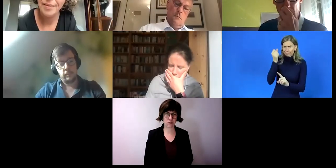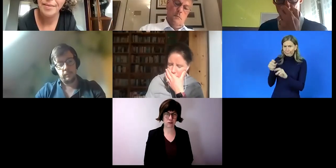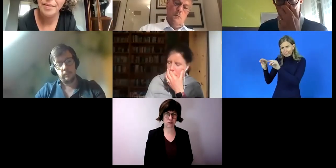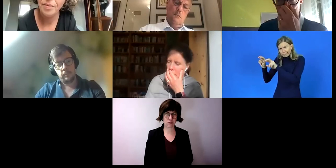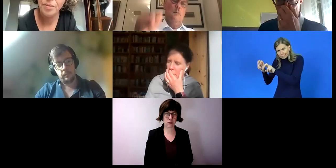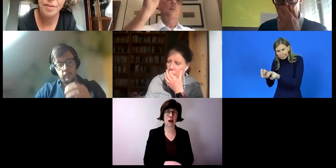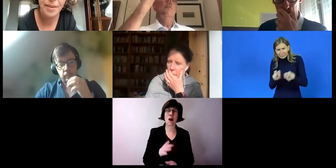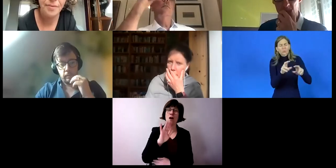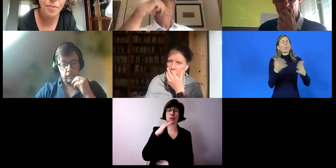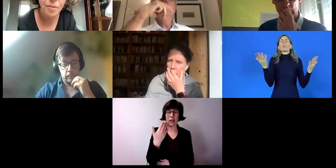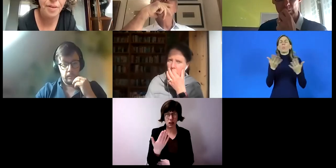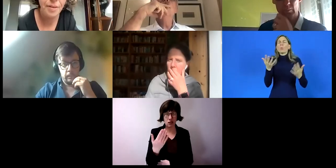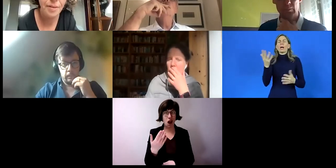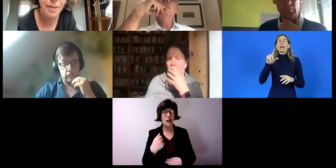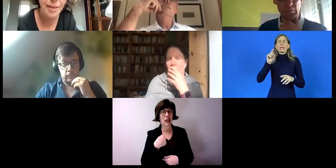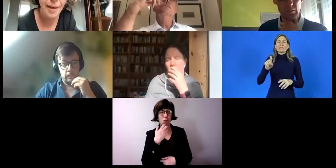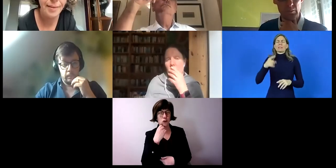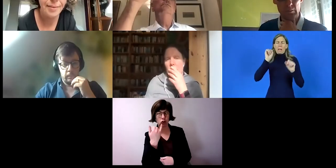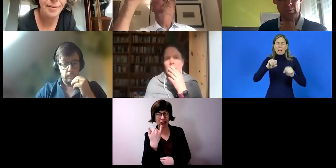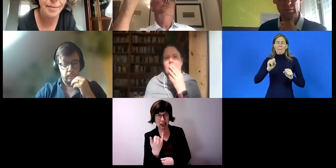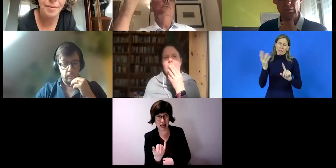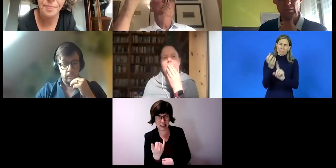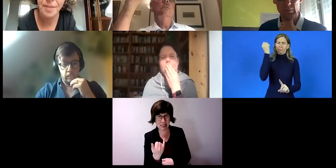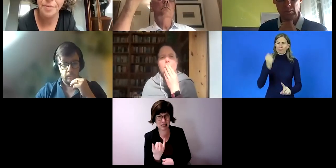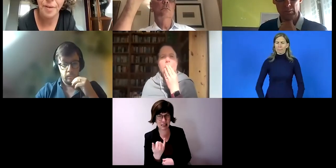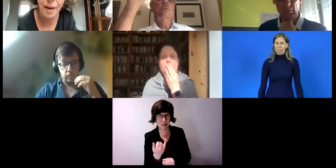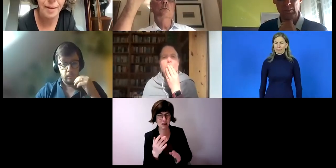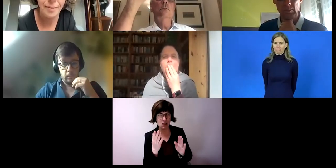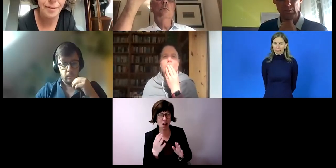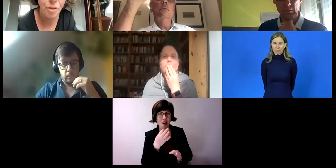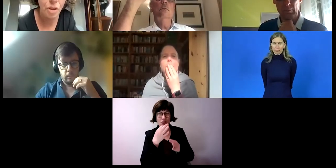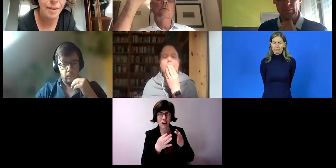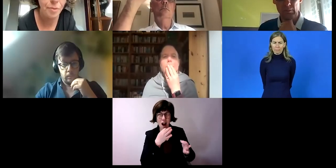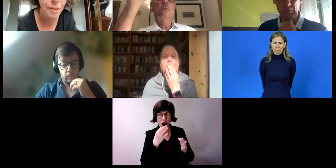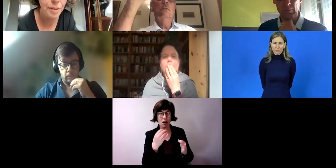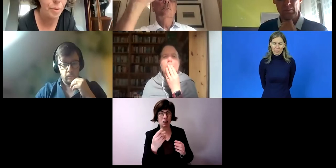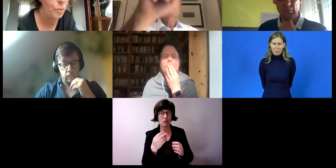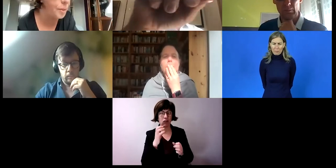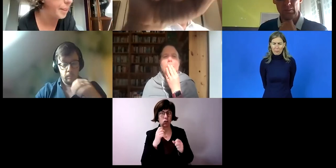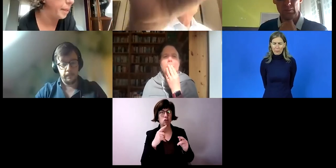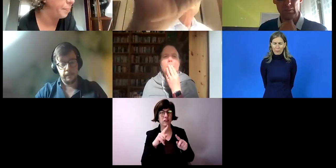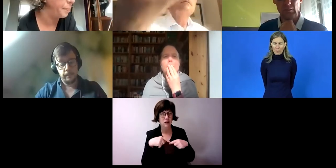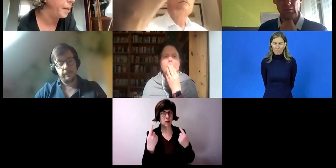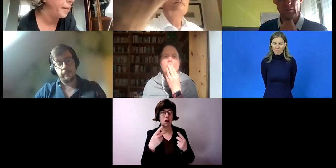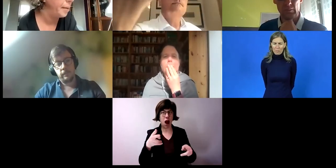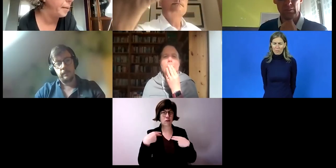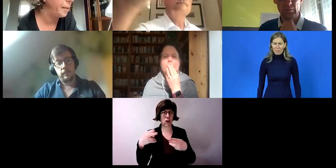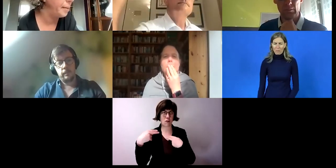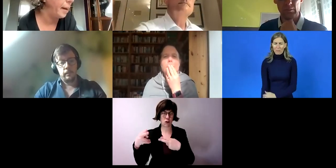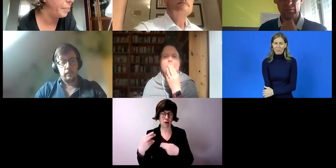Danke und ich würde jetzt die Fragen, die gestellt wurden, in die Runde geben.